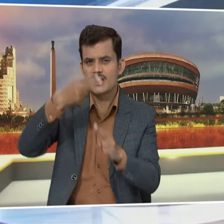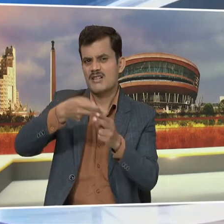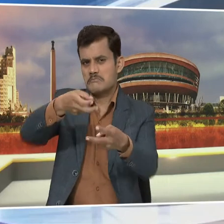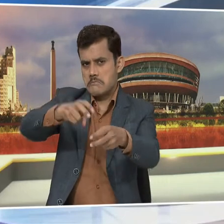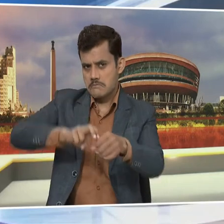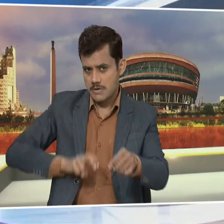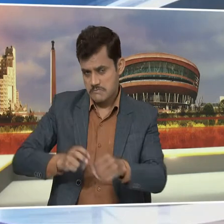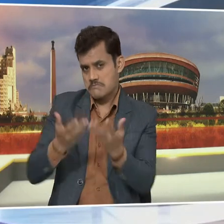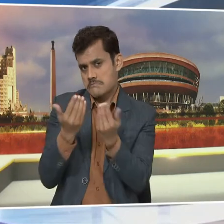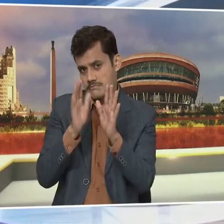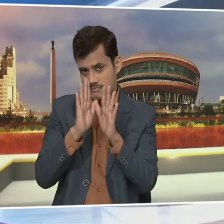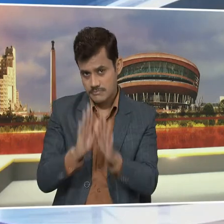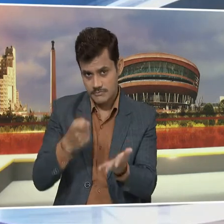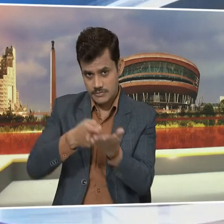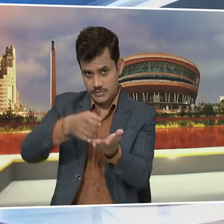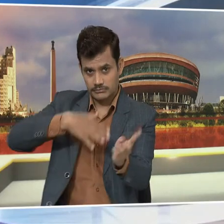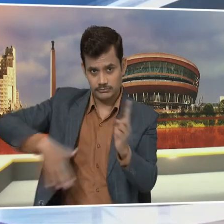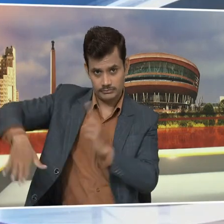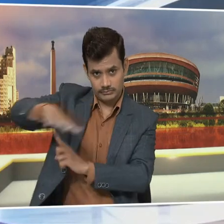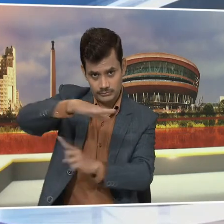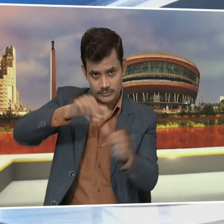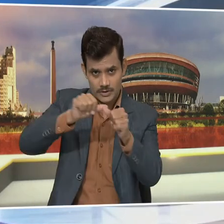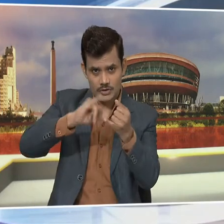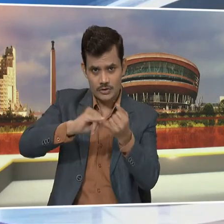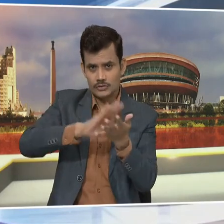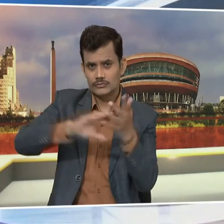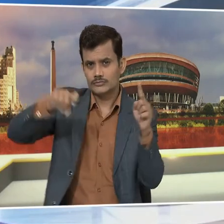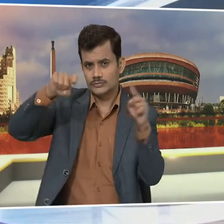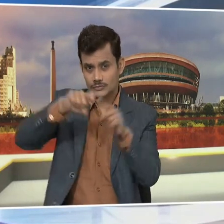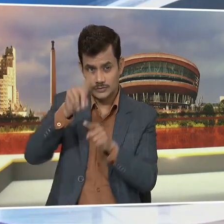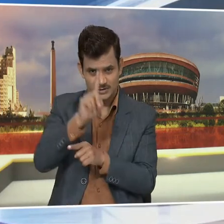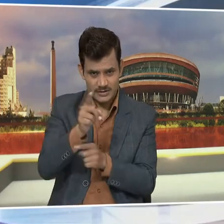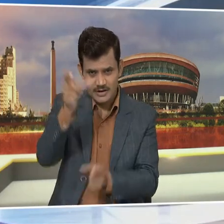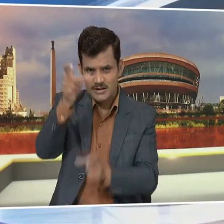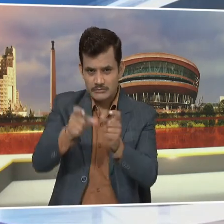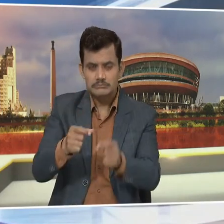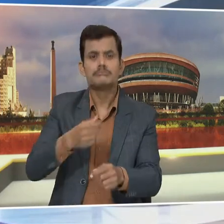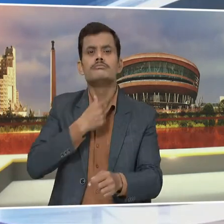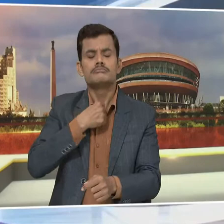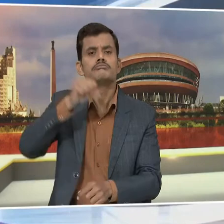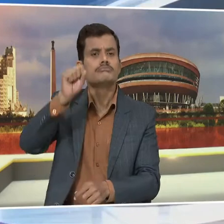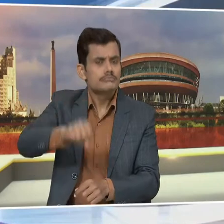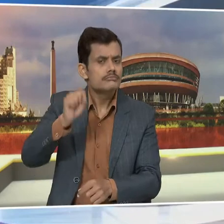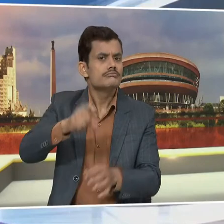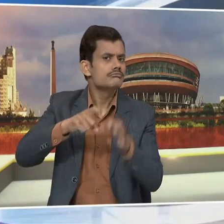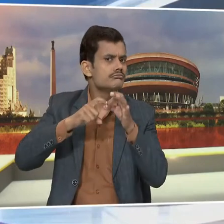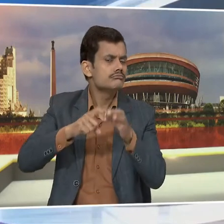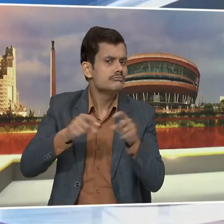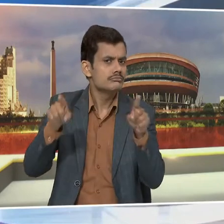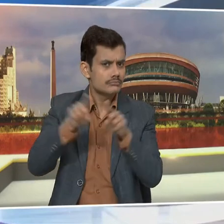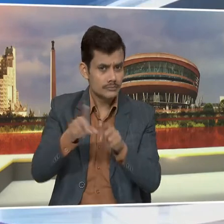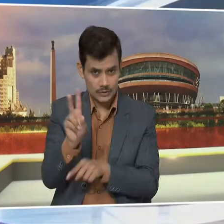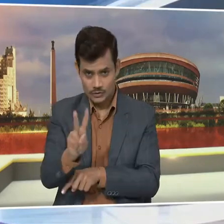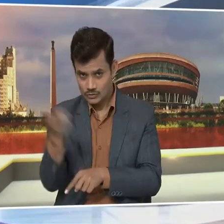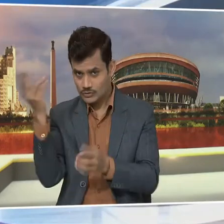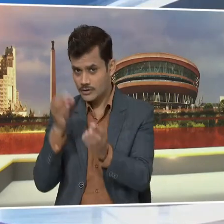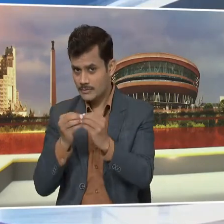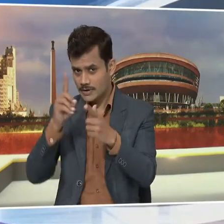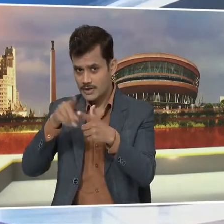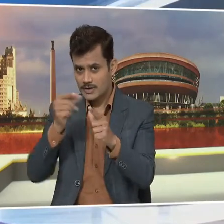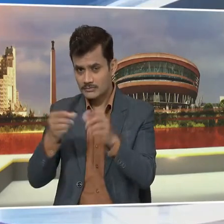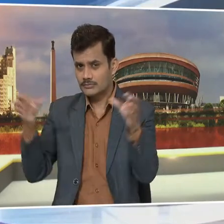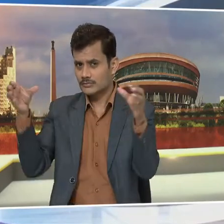सकेंगे राजस्तान में अशोग गहलोत एक तरफ जहां लोगों को गारंटिया दे रहे हैं तो वहीं दूसरी और बीजेपी